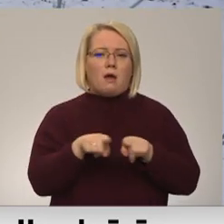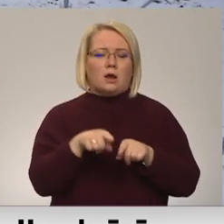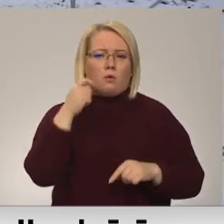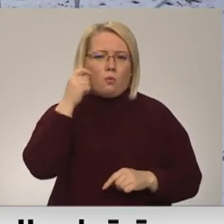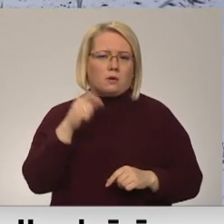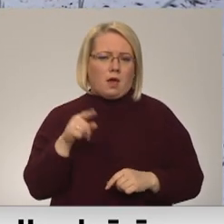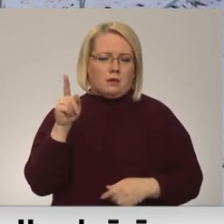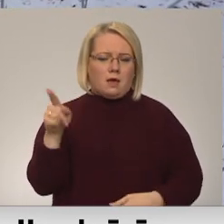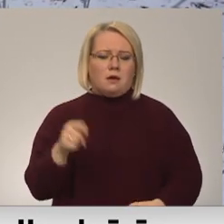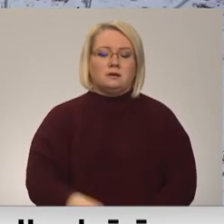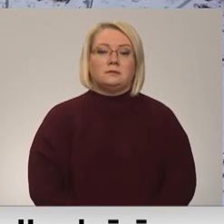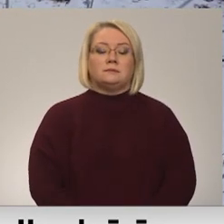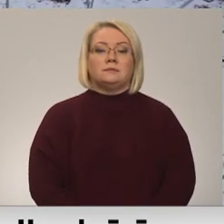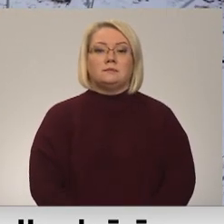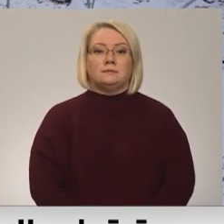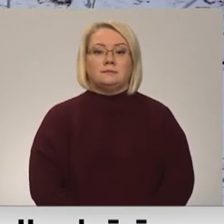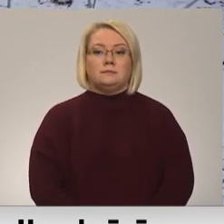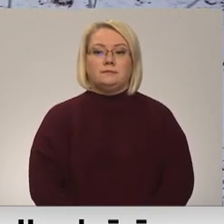Dinija Jemiļana, Māris Jūsts, Vidzemes televīzija.